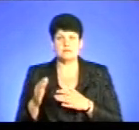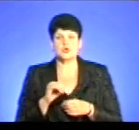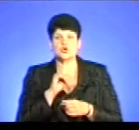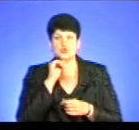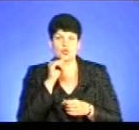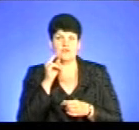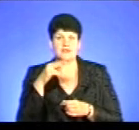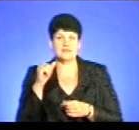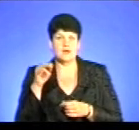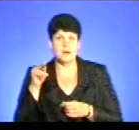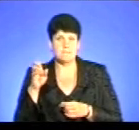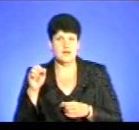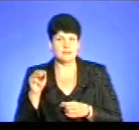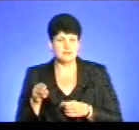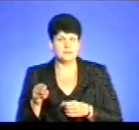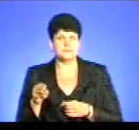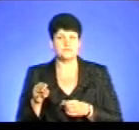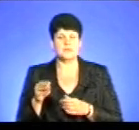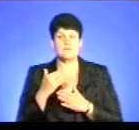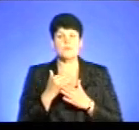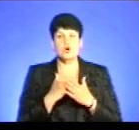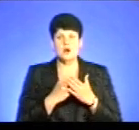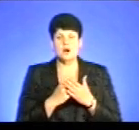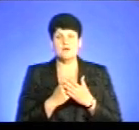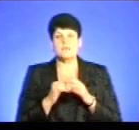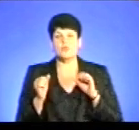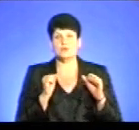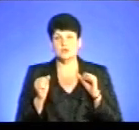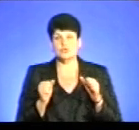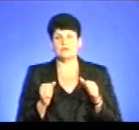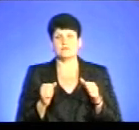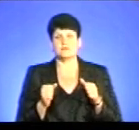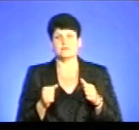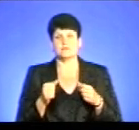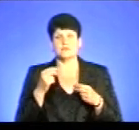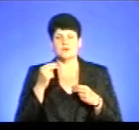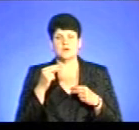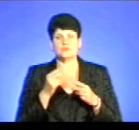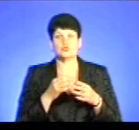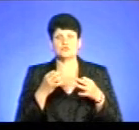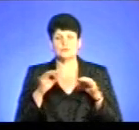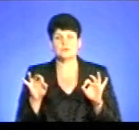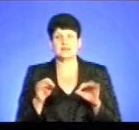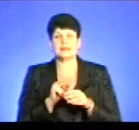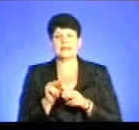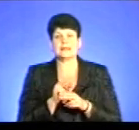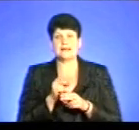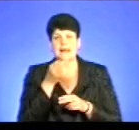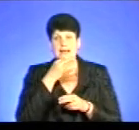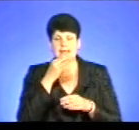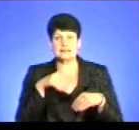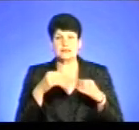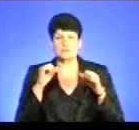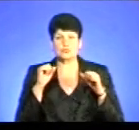діабет. Тобто програма сьогодні «Урядово доступні ліки» дає можливість перейти зовсім на іншу